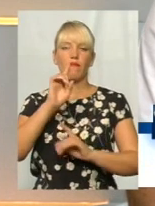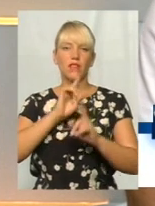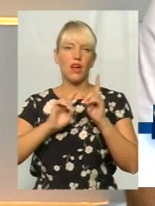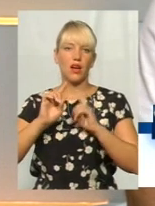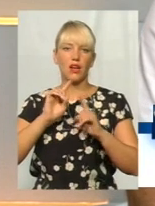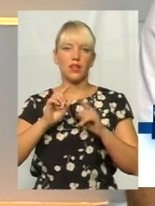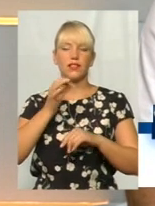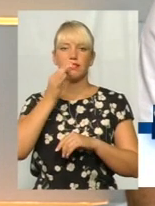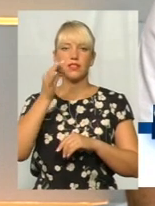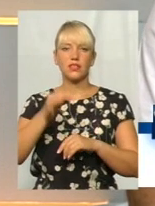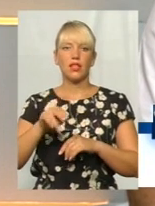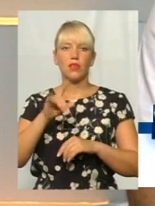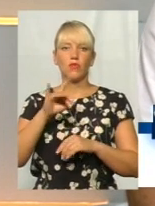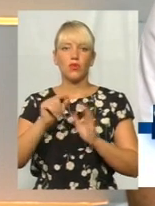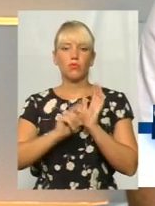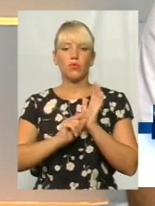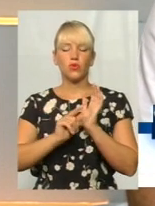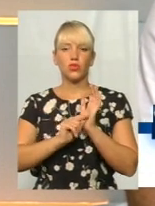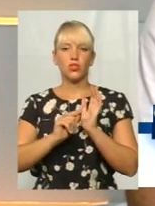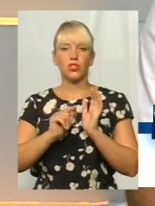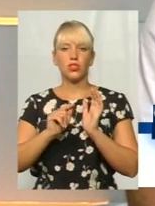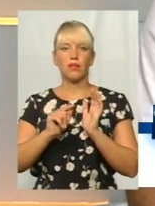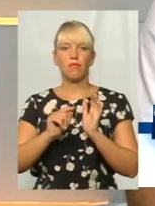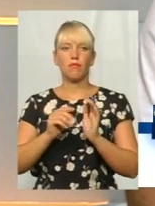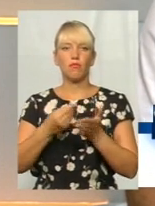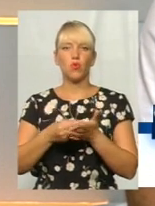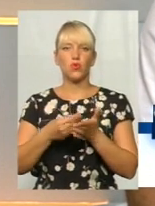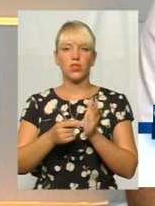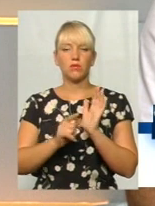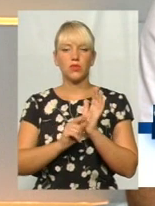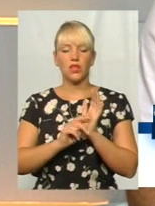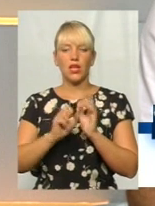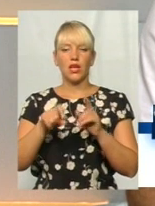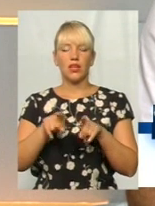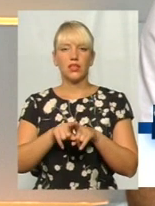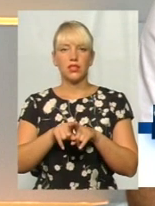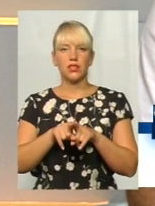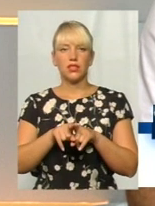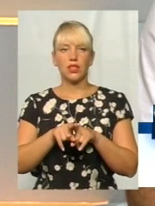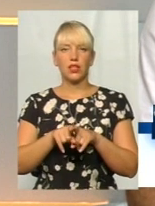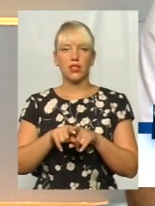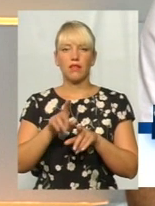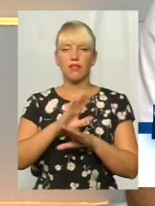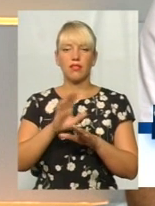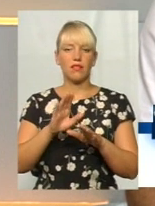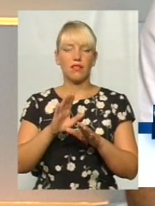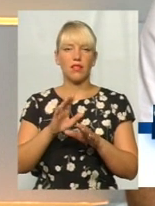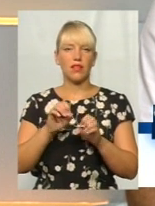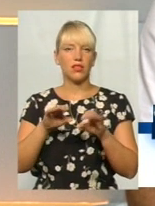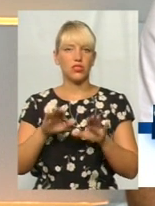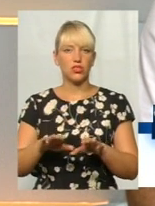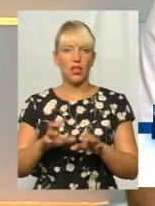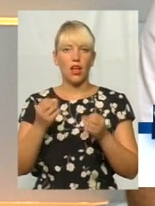бюджет пенсіонерам. І так і не виділили, а тільки плечі нам поживали. Тепер в цьому